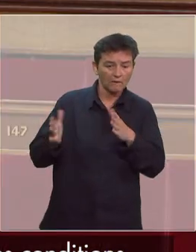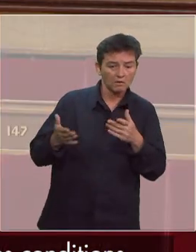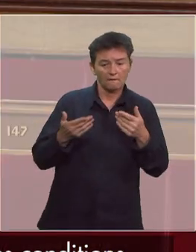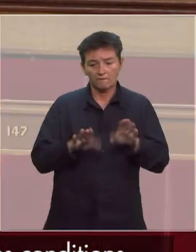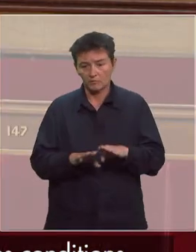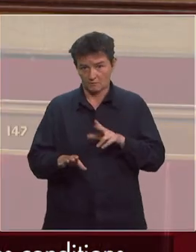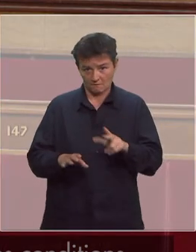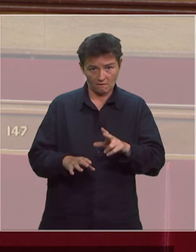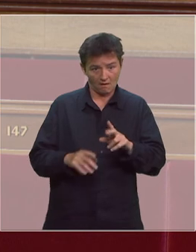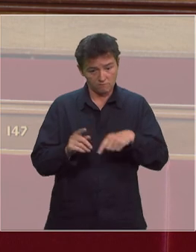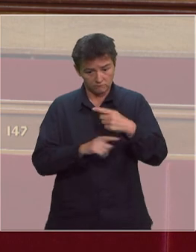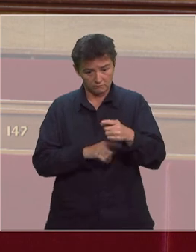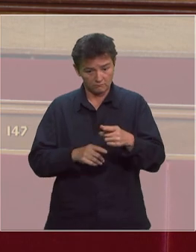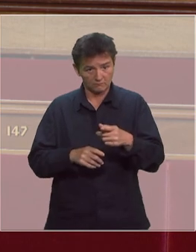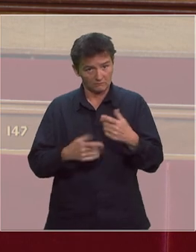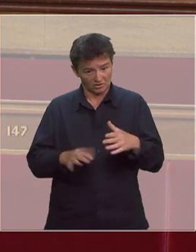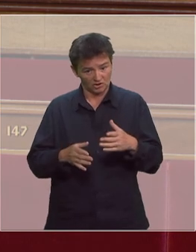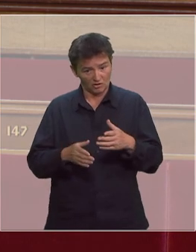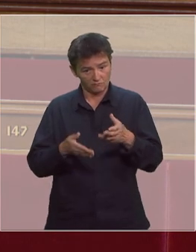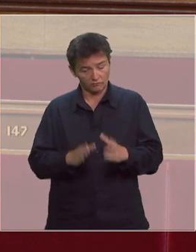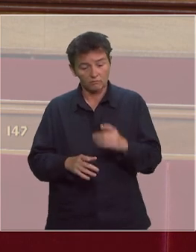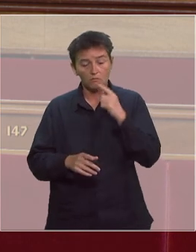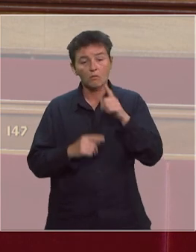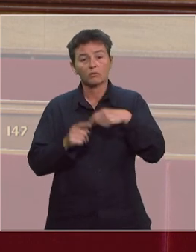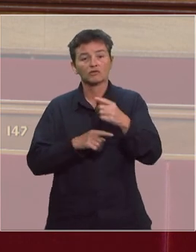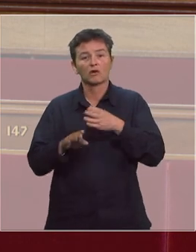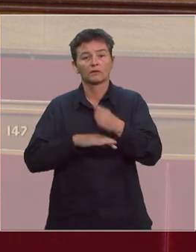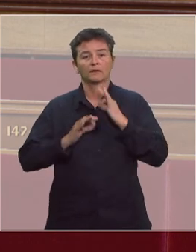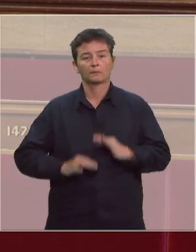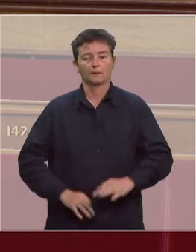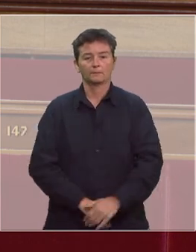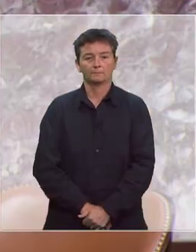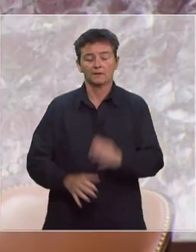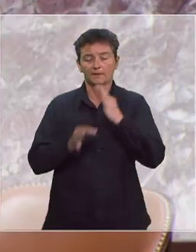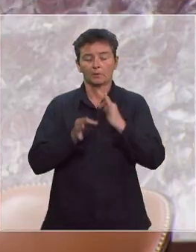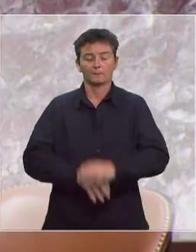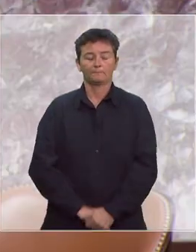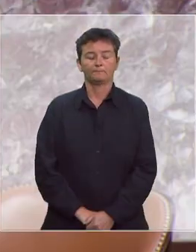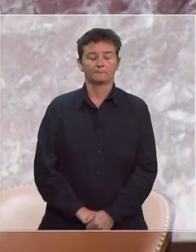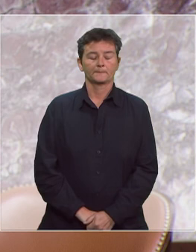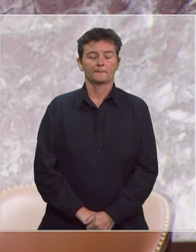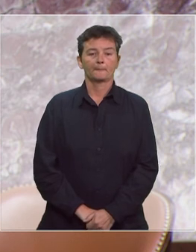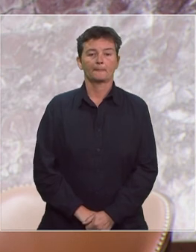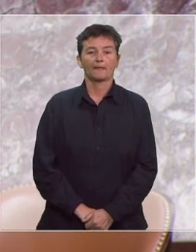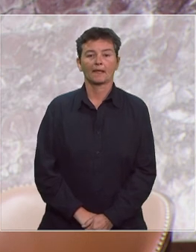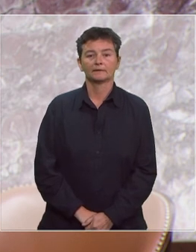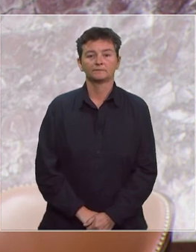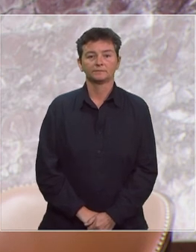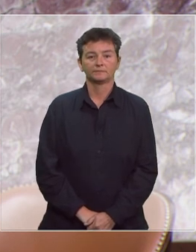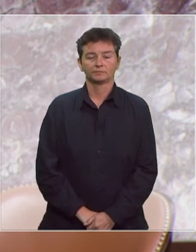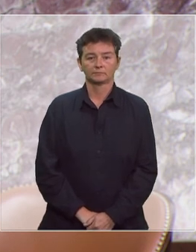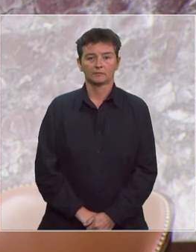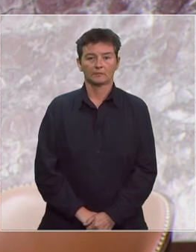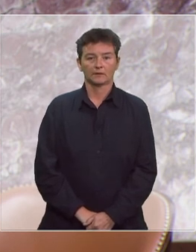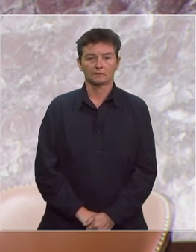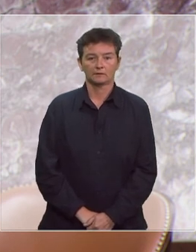seront prises ou ont été prises pour la rentrée de septembre je vous remercie merci merci chers collègues la parole